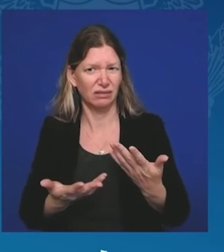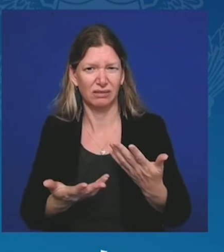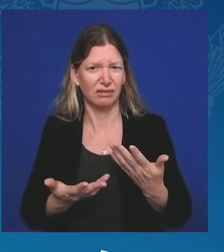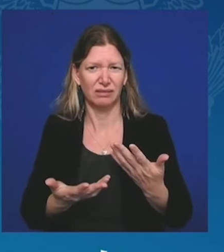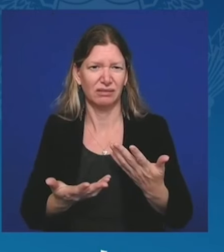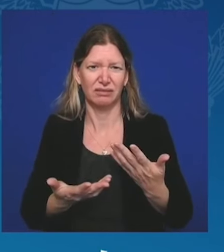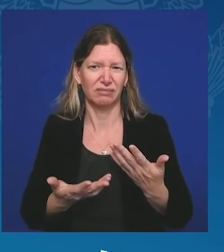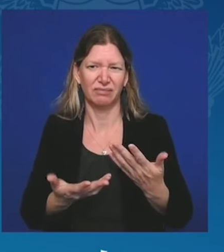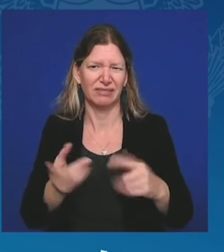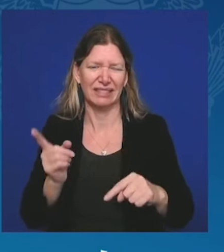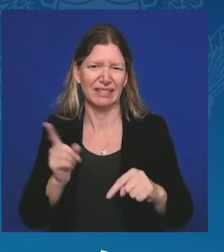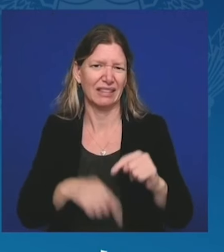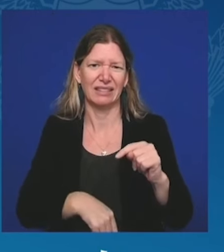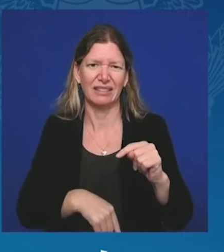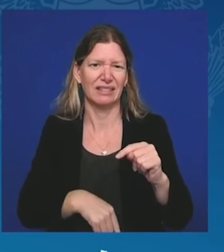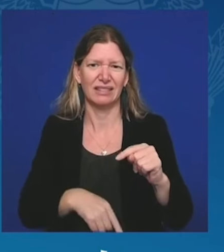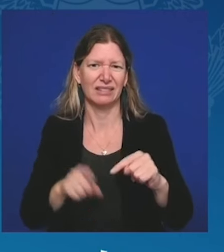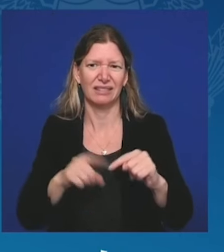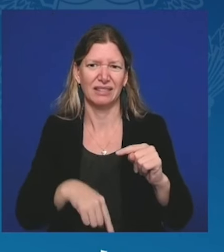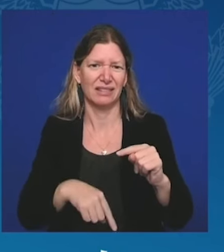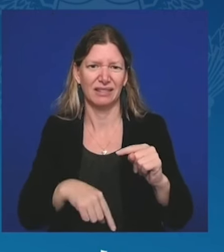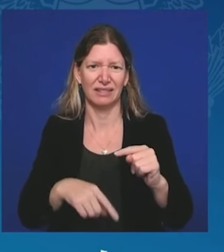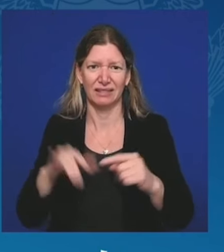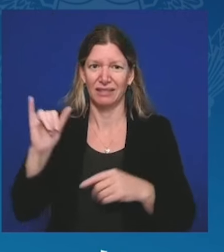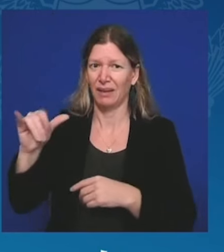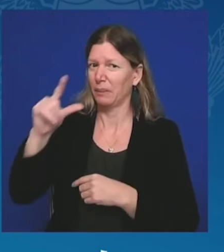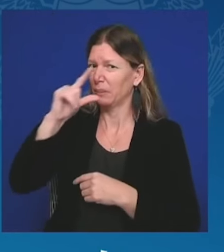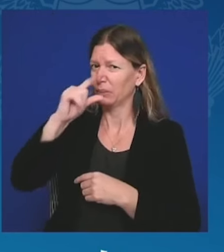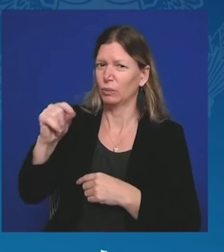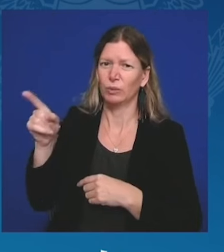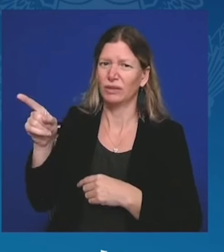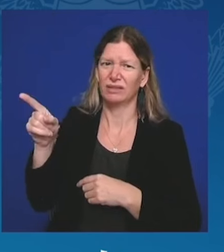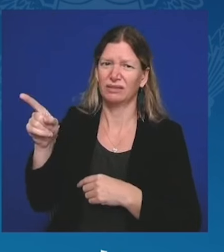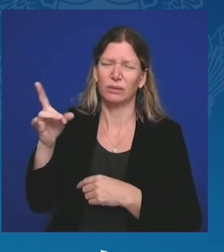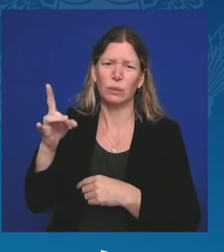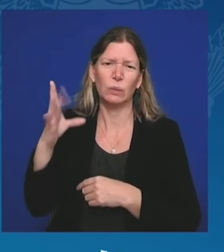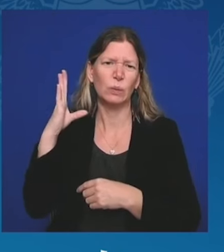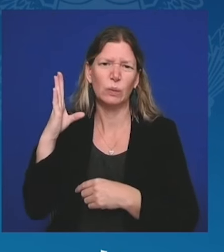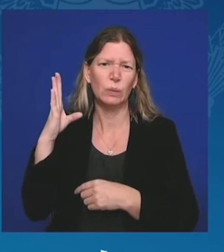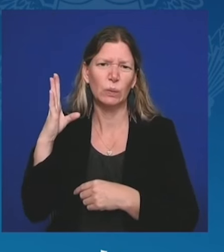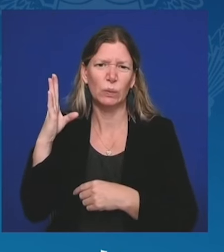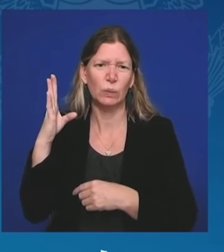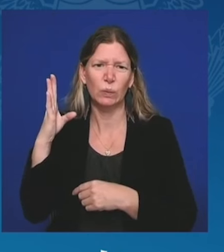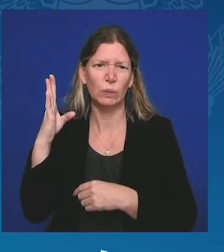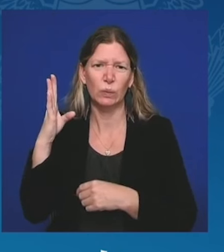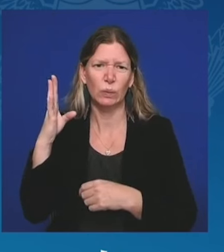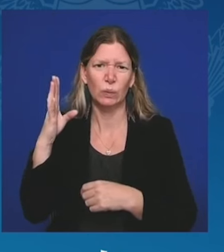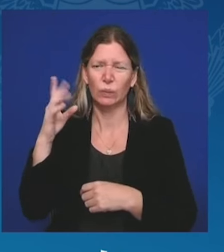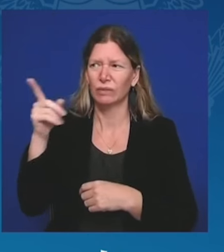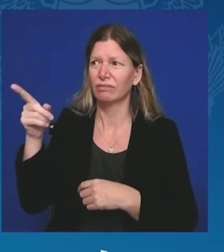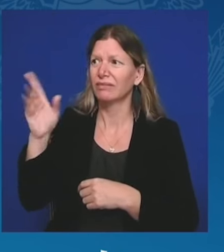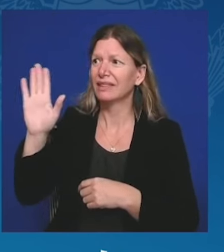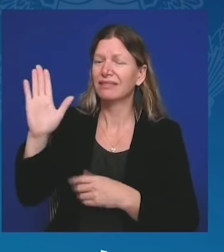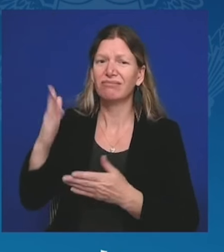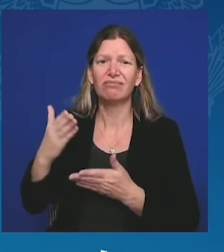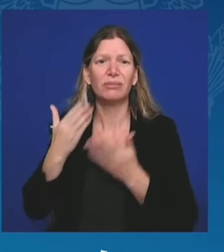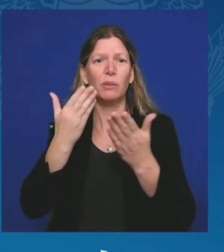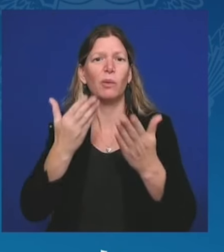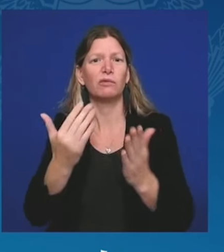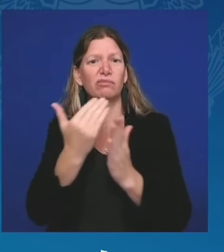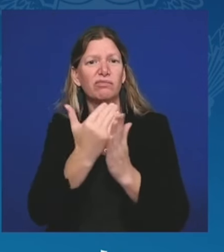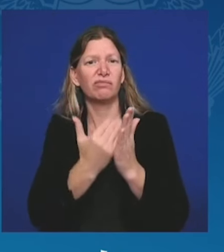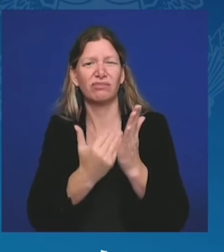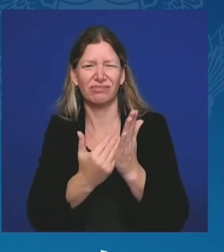Bądźmy szczerzy, to nie są propozycje pokoju. Zamiast tego to propozycje